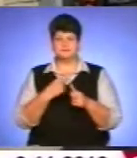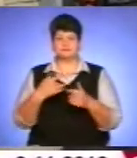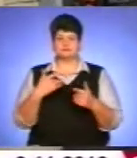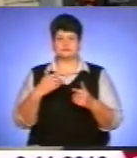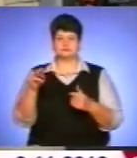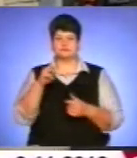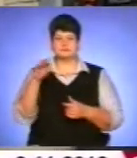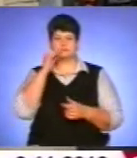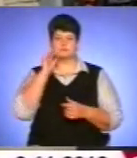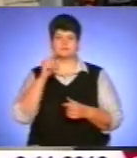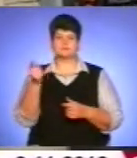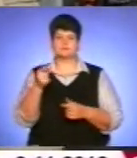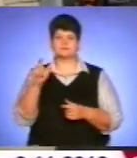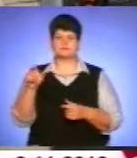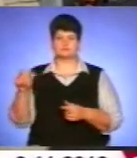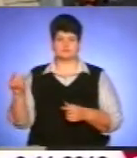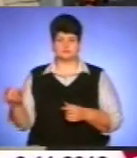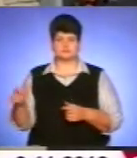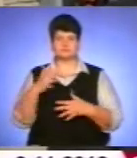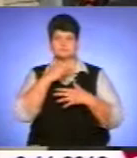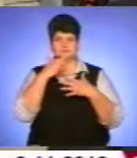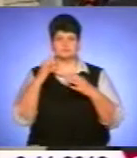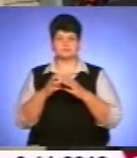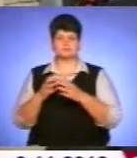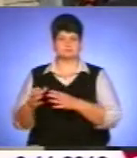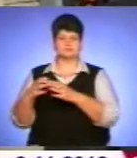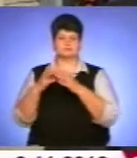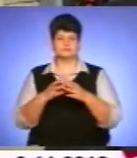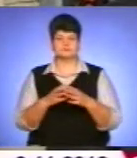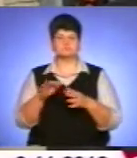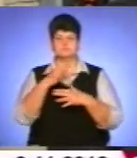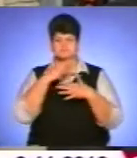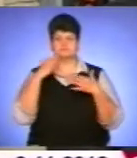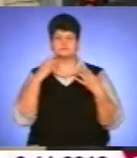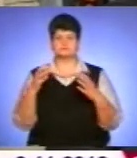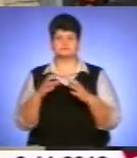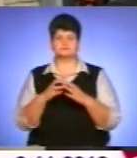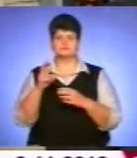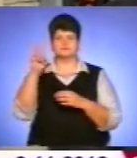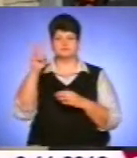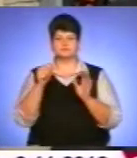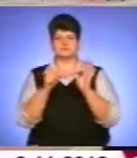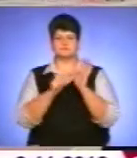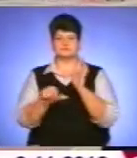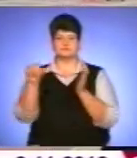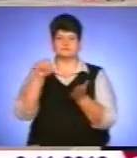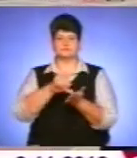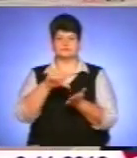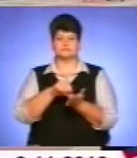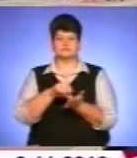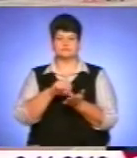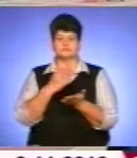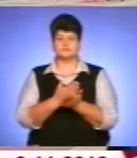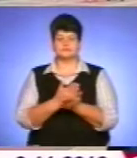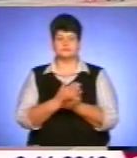Шевченка, Тернополян. Багато колективів приїхало? Багато колективів. нас 260 учасників. Від імні районні ради.